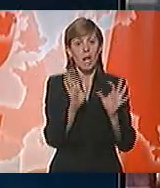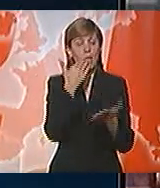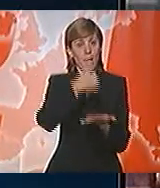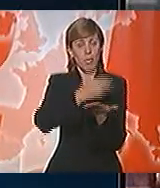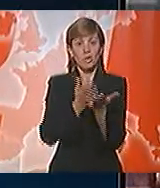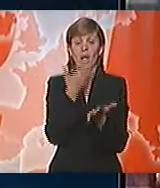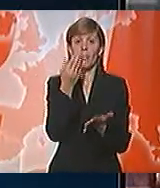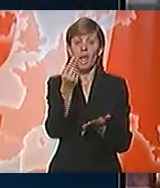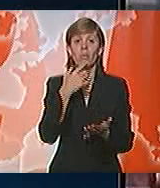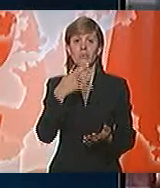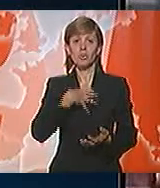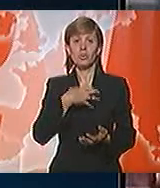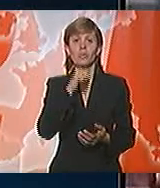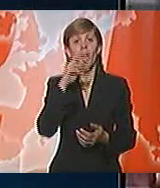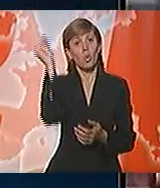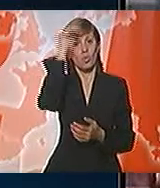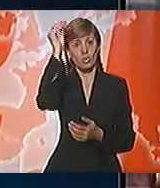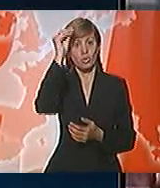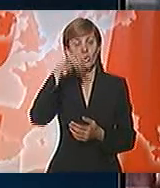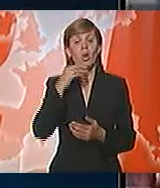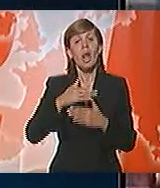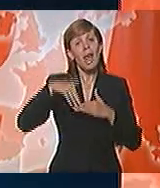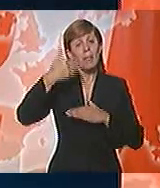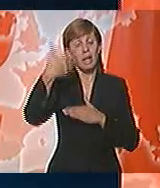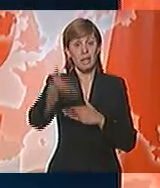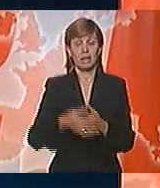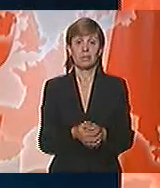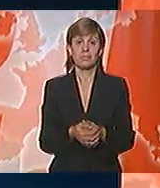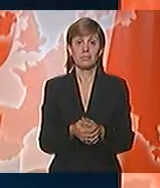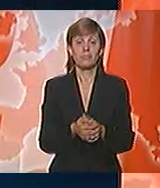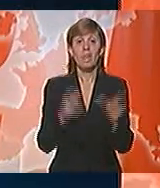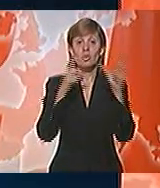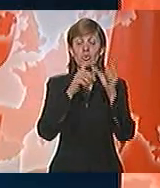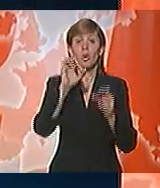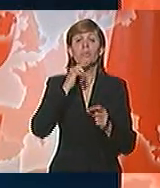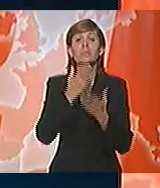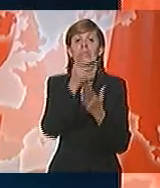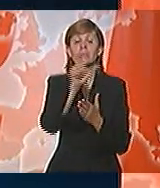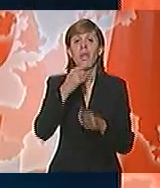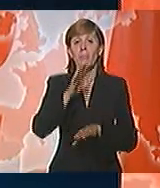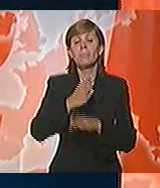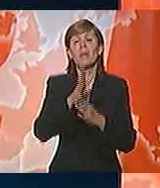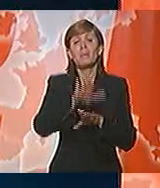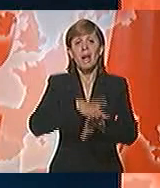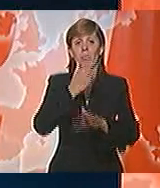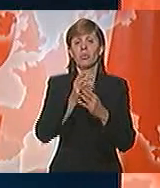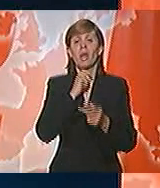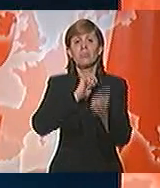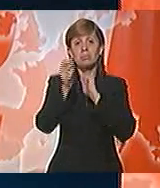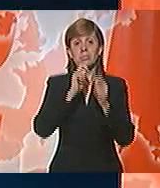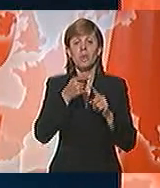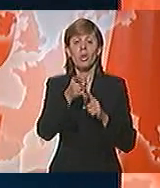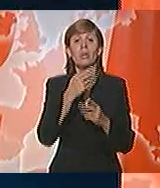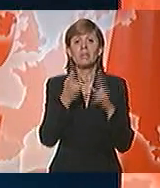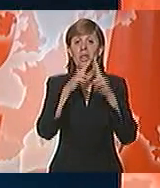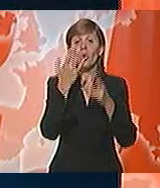nema ekonomskog, socijalnog i kulturnog napretka. Suzana, čemu će poslanici sve raspravljati na ovom zasedanju i koliko